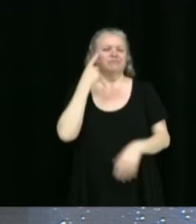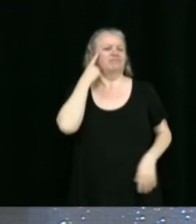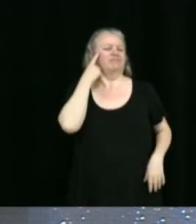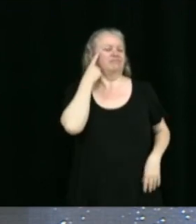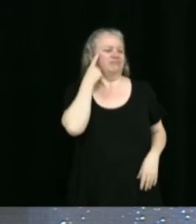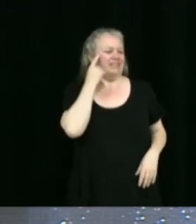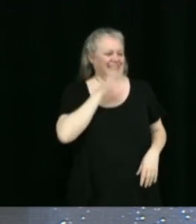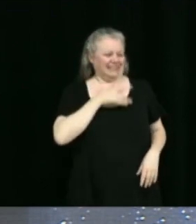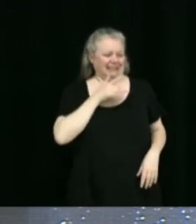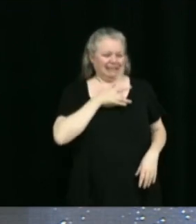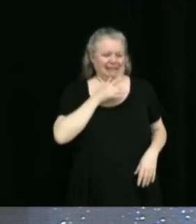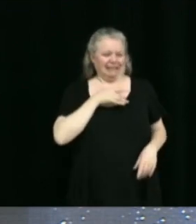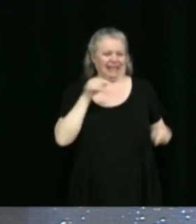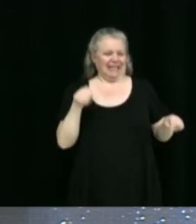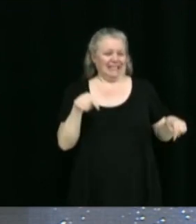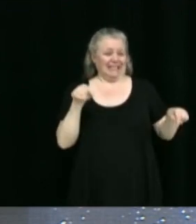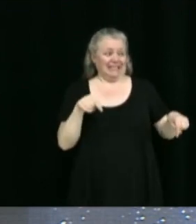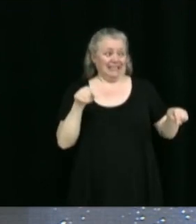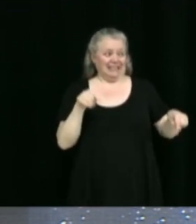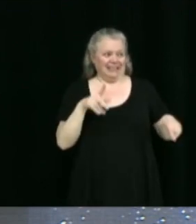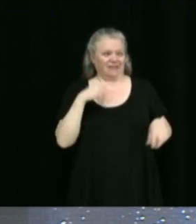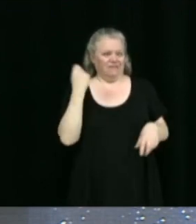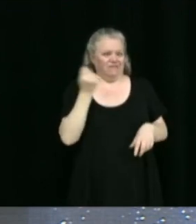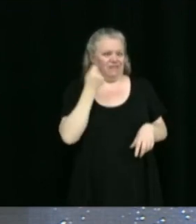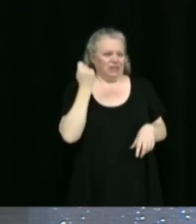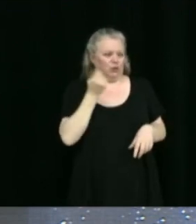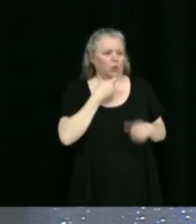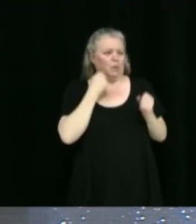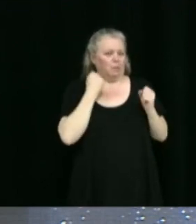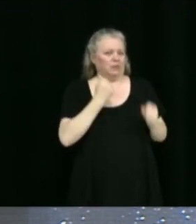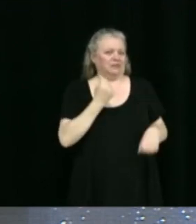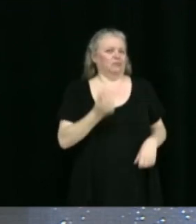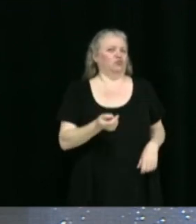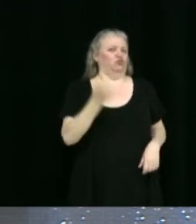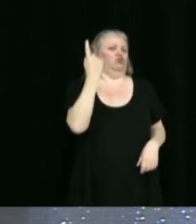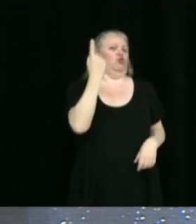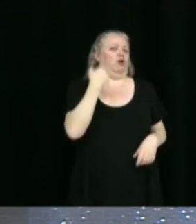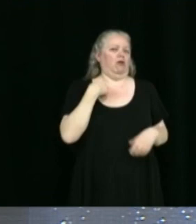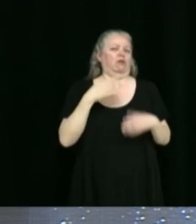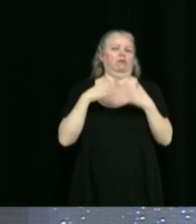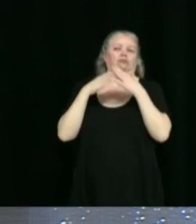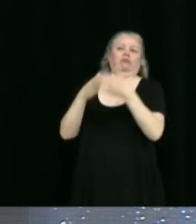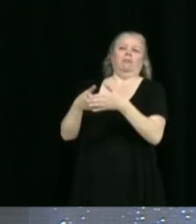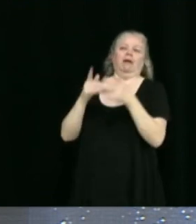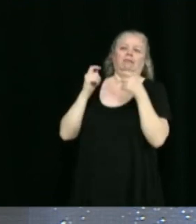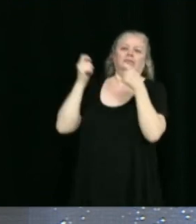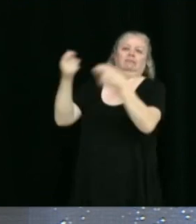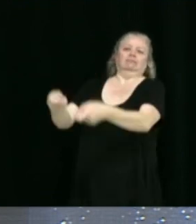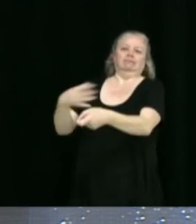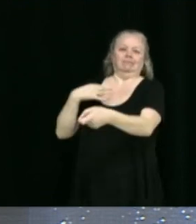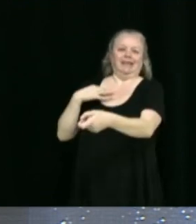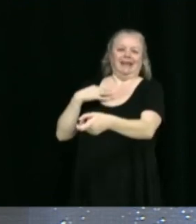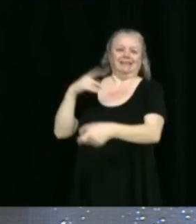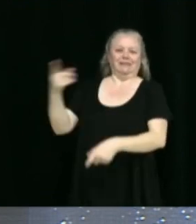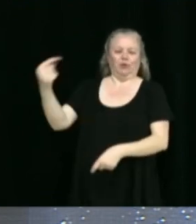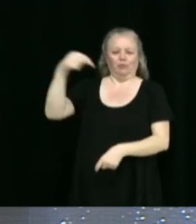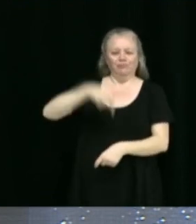pourrait être le seul milieu à déposer sa candidature pour l'obtention des Jeux d'hiver 2028, ce qui viendrait